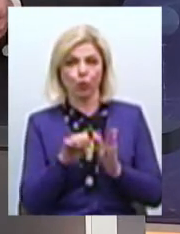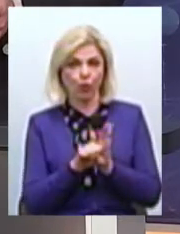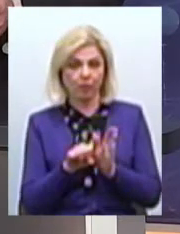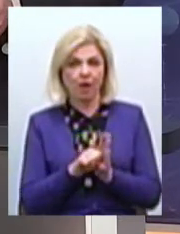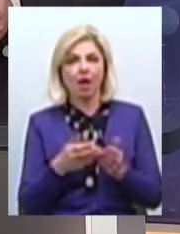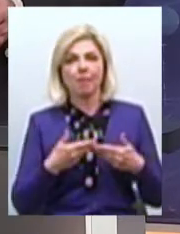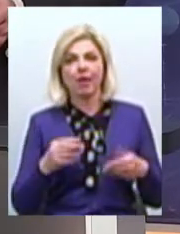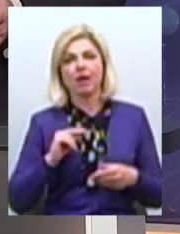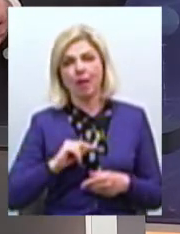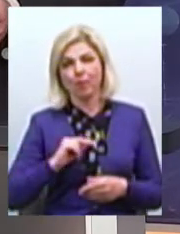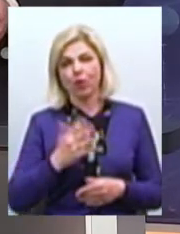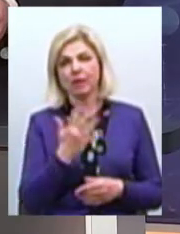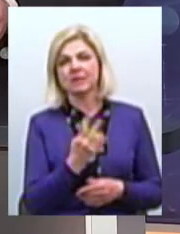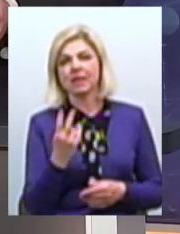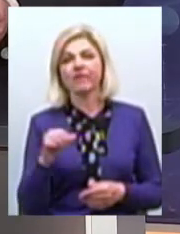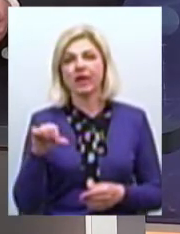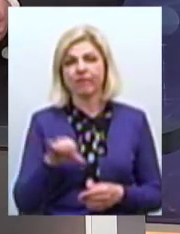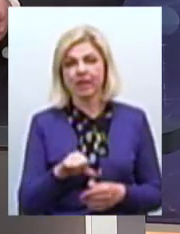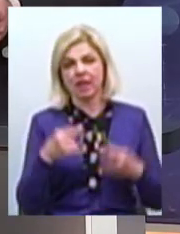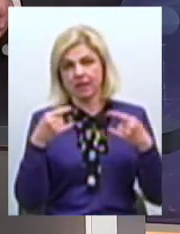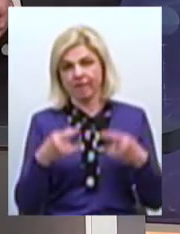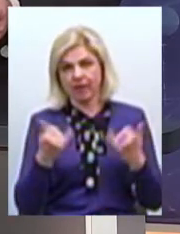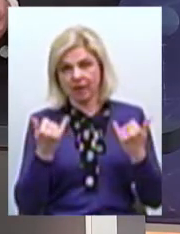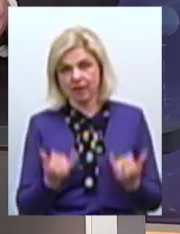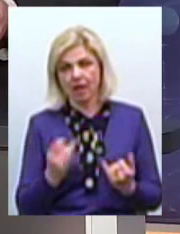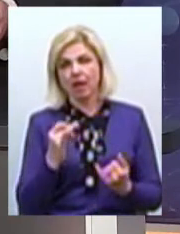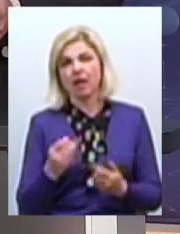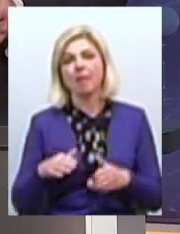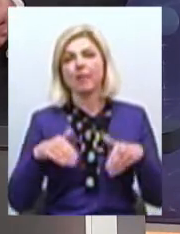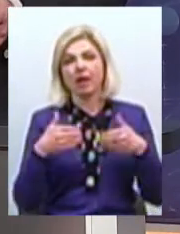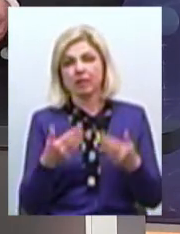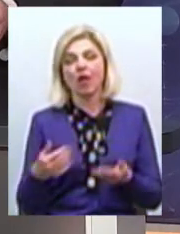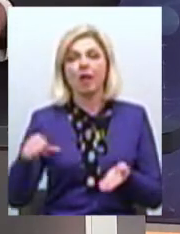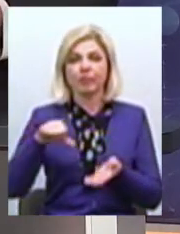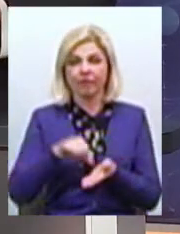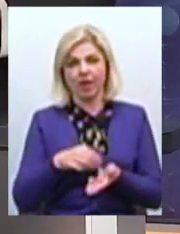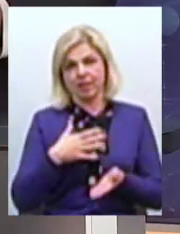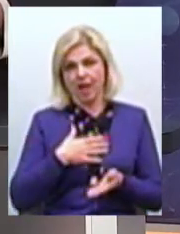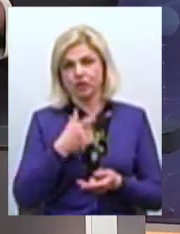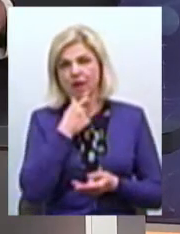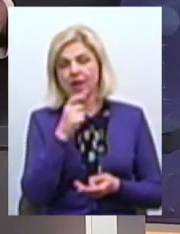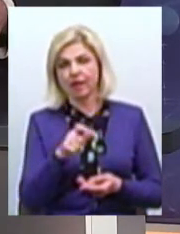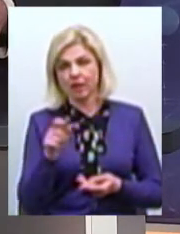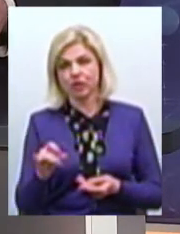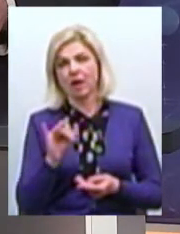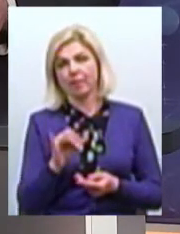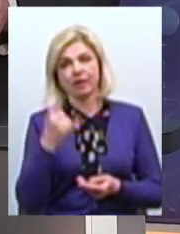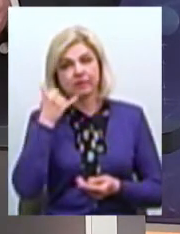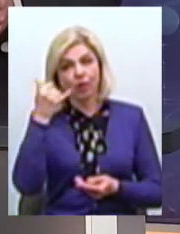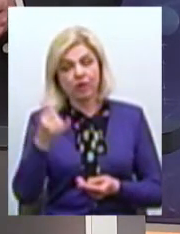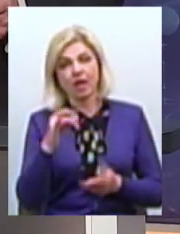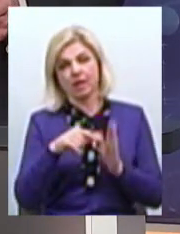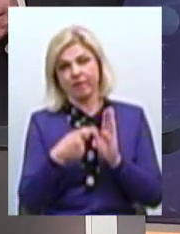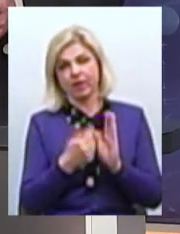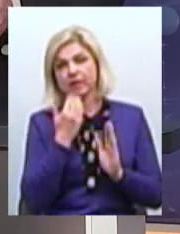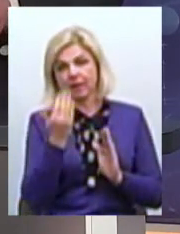працюємо 52 хвилини в прямому ефірі Згодом запропонуємо глядачам приєднатися до спілкування телефоном і поставити запитання А перш ніж дати